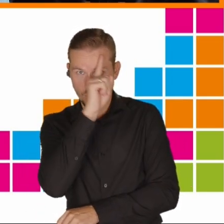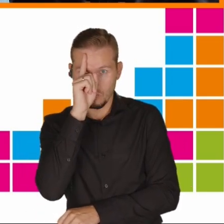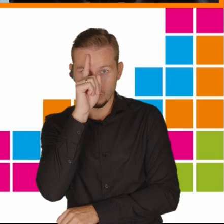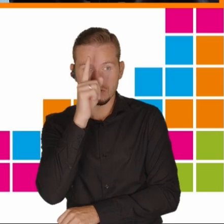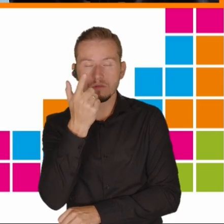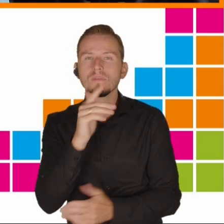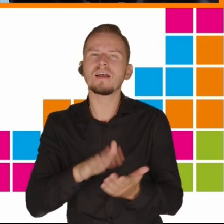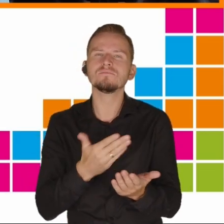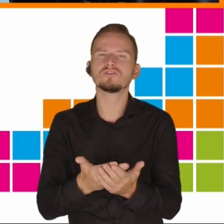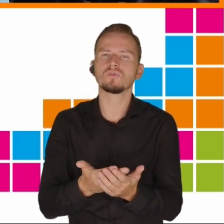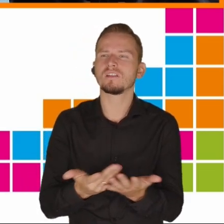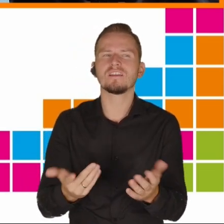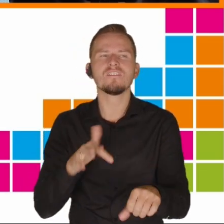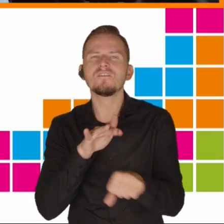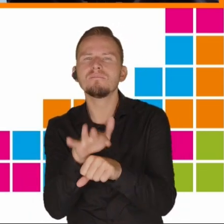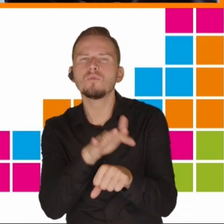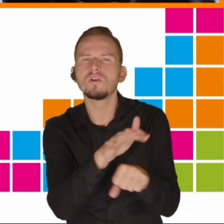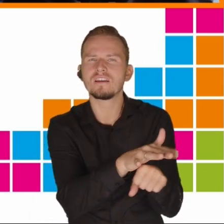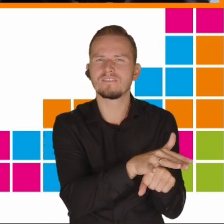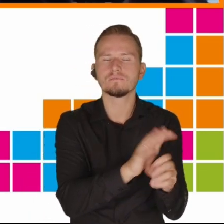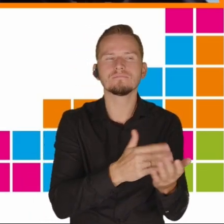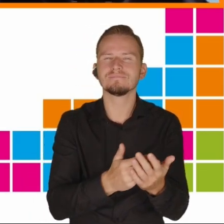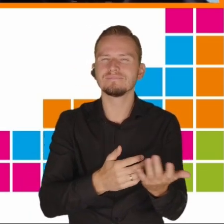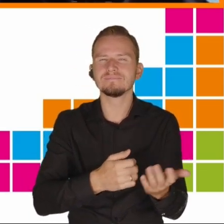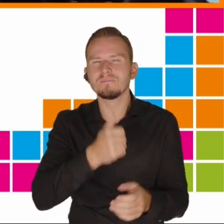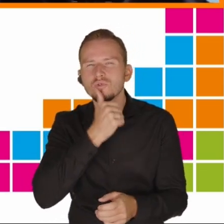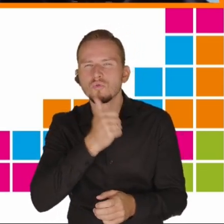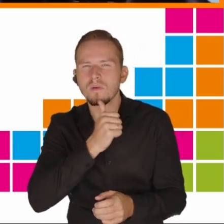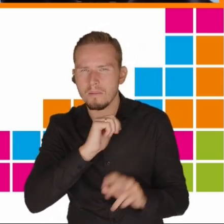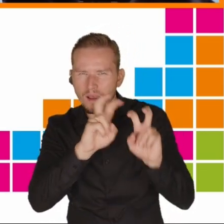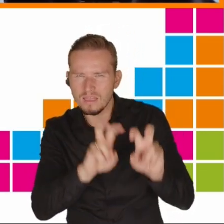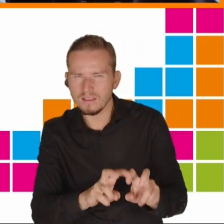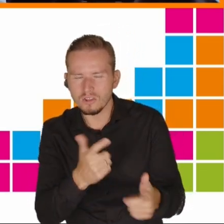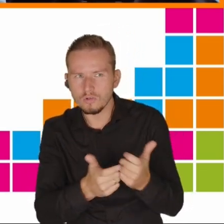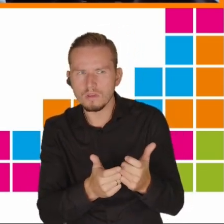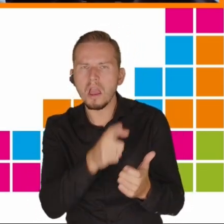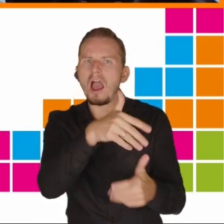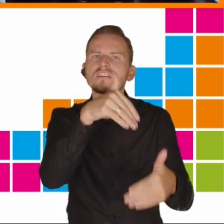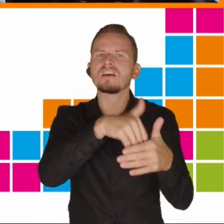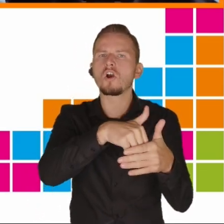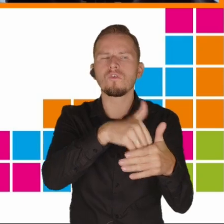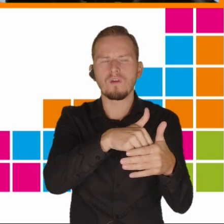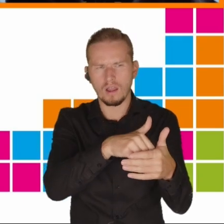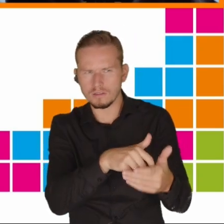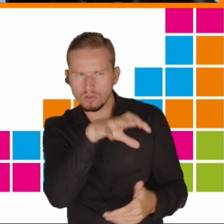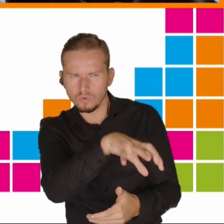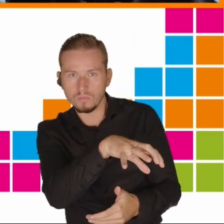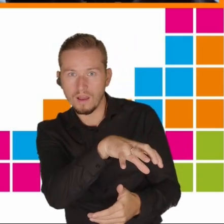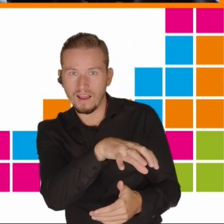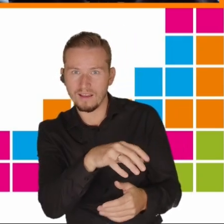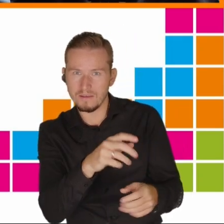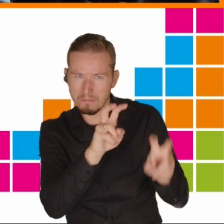działania, na przykład takie reformy, takiego badania pilotażowego zachowują się inaczej niż ci, którzy nie są.